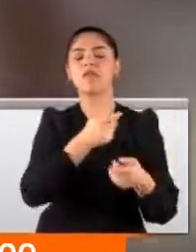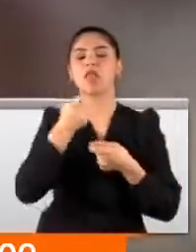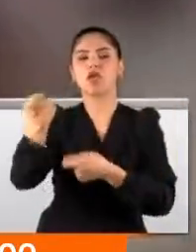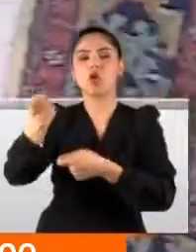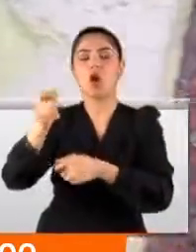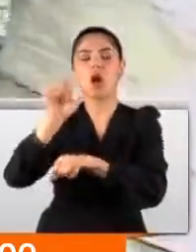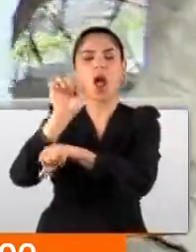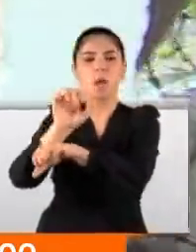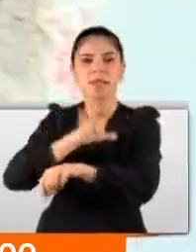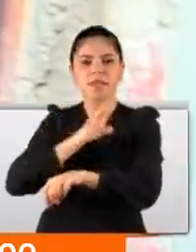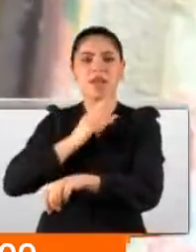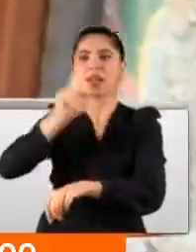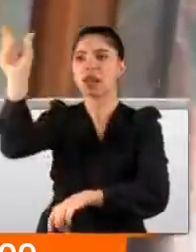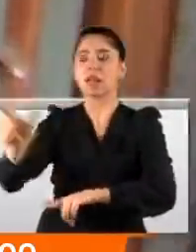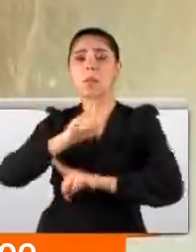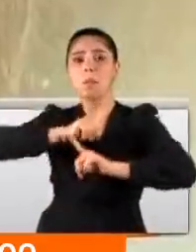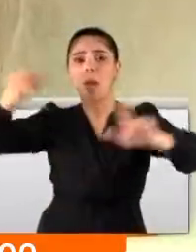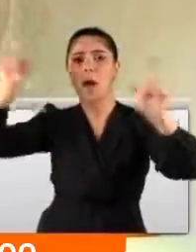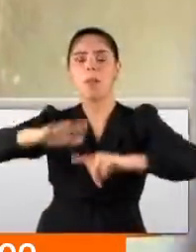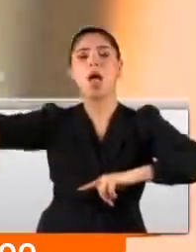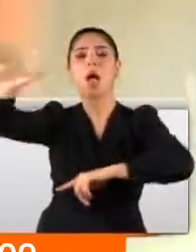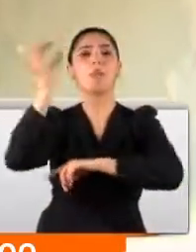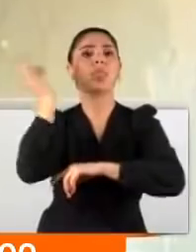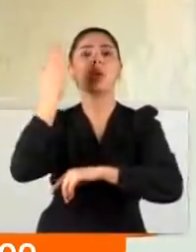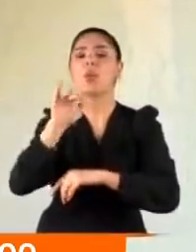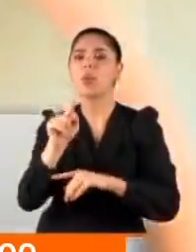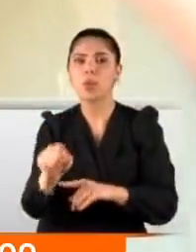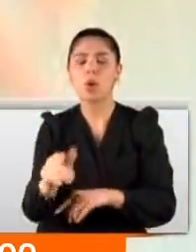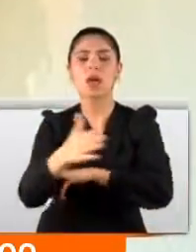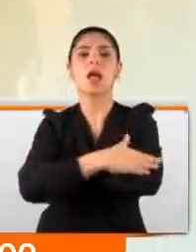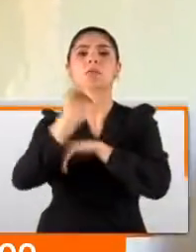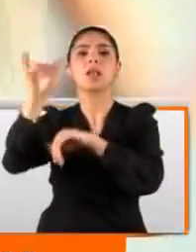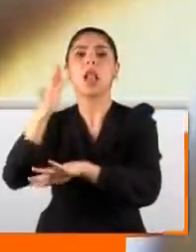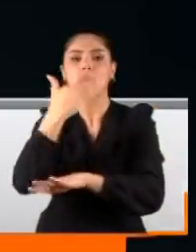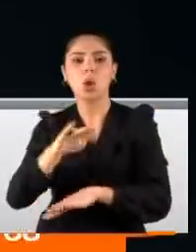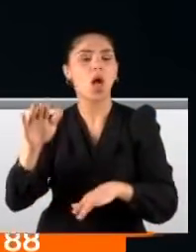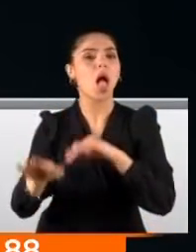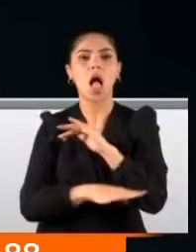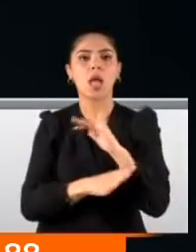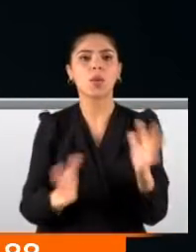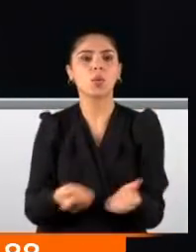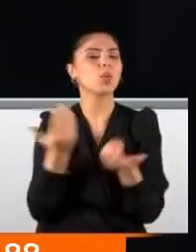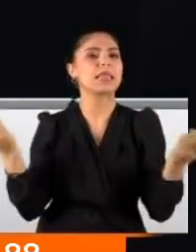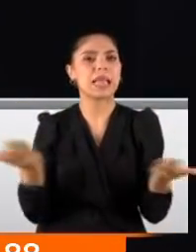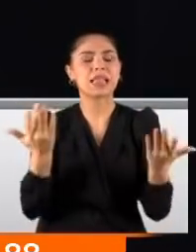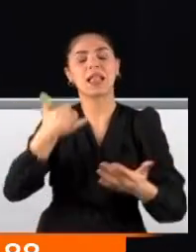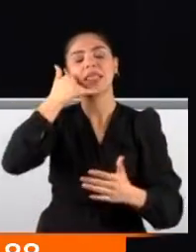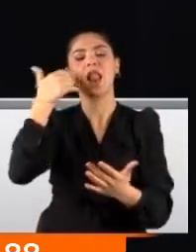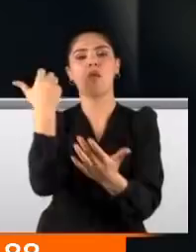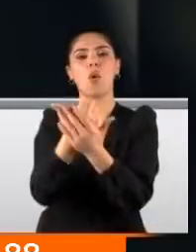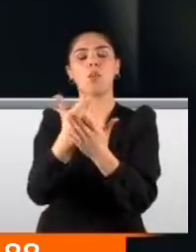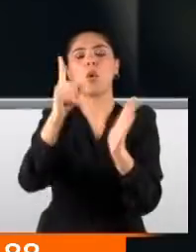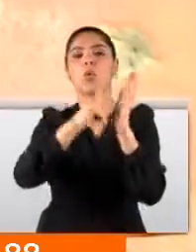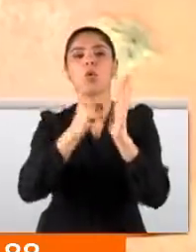rehin alındı. Yardım çığlıkları attı ama o sesi duyan olmadı. Hayatını kurtaransa telefonuna yüklediği KADES